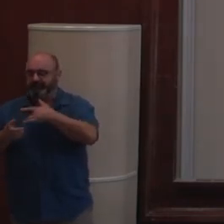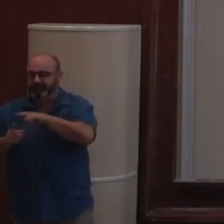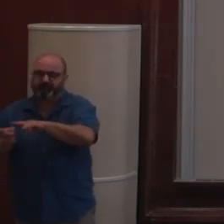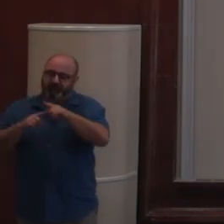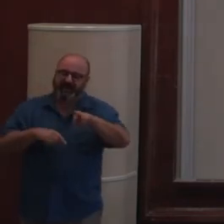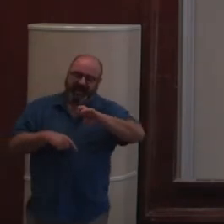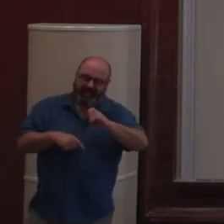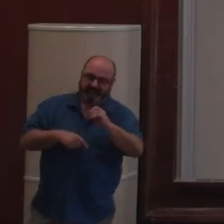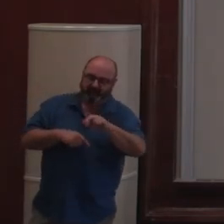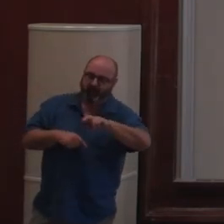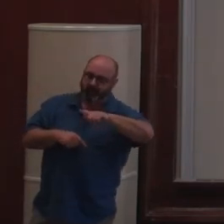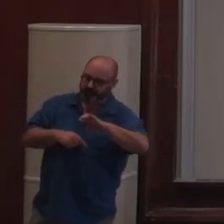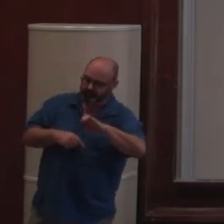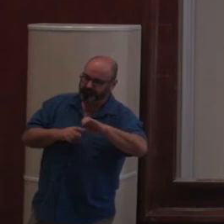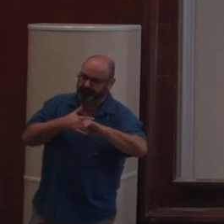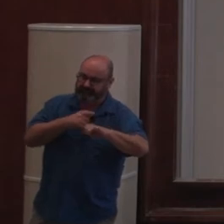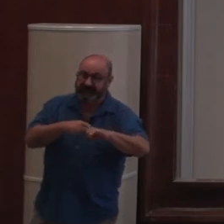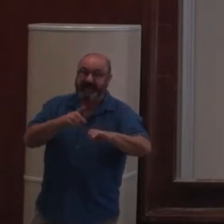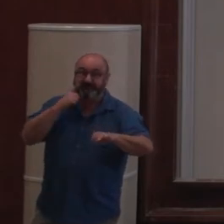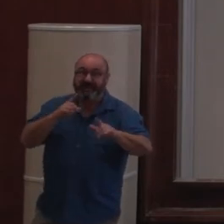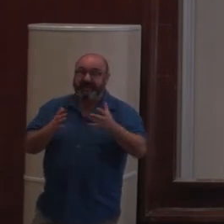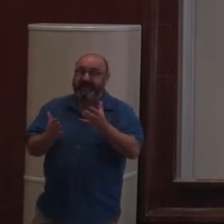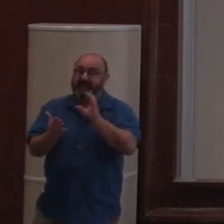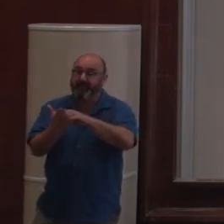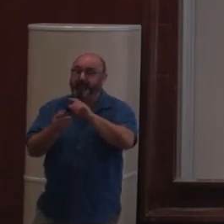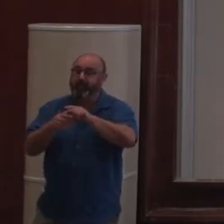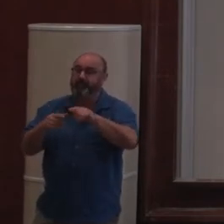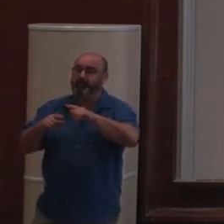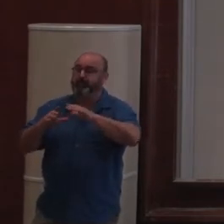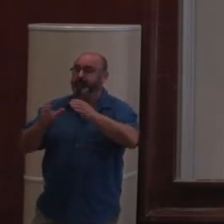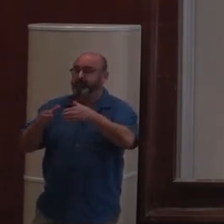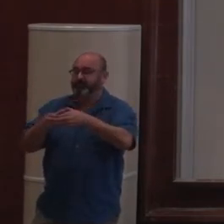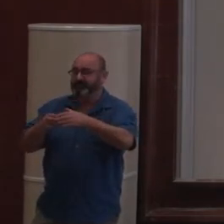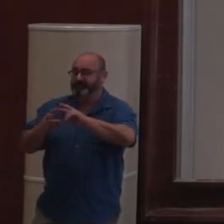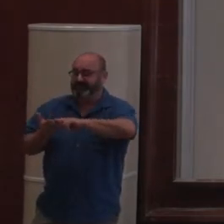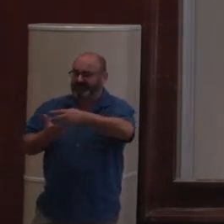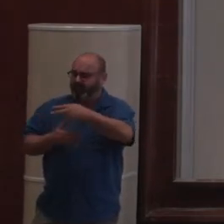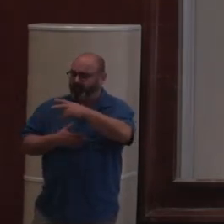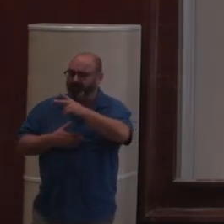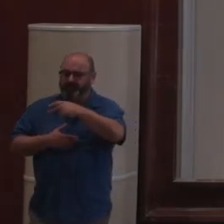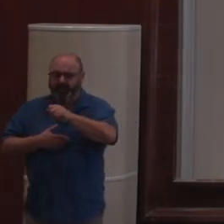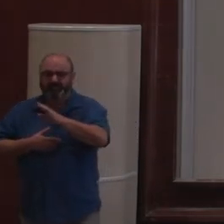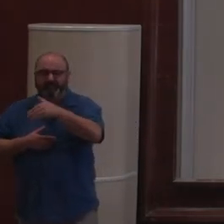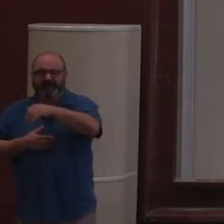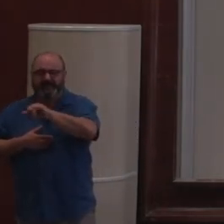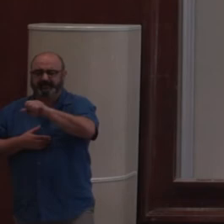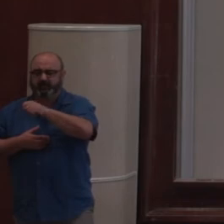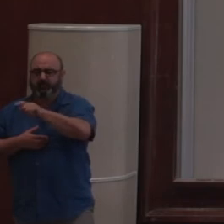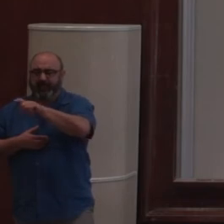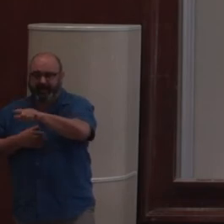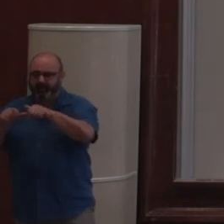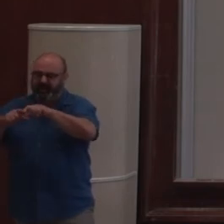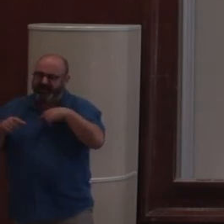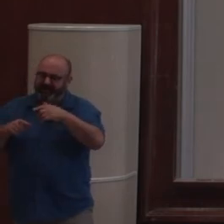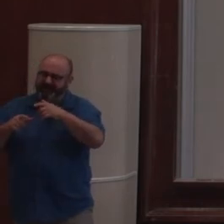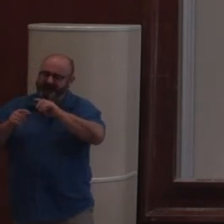Ce n pas du tout la même chose. C'est une réimplémentation complète avec les dernières versions de post-grès QL qui notamment disposent d'un champ JSON dans lequel on